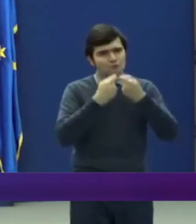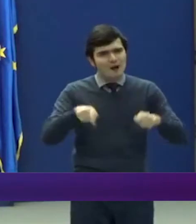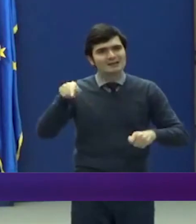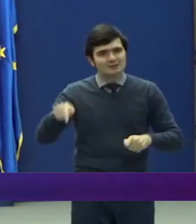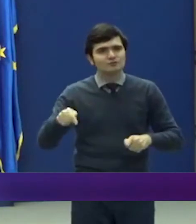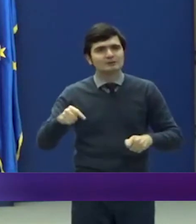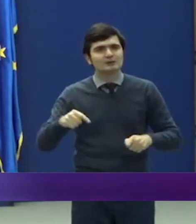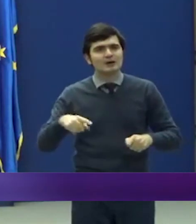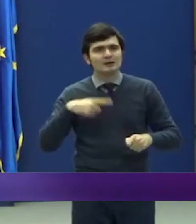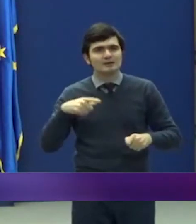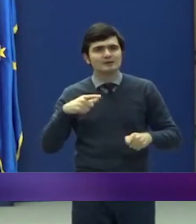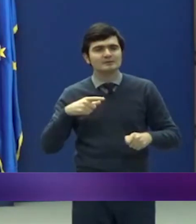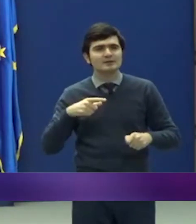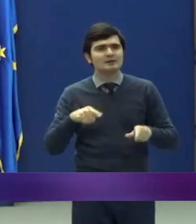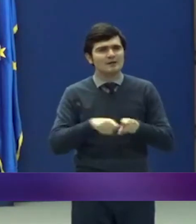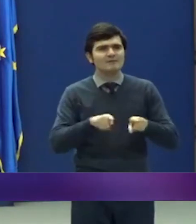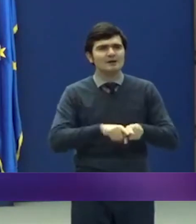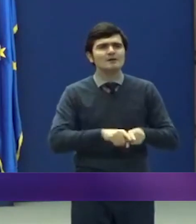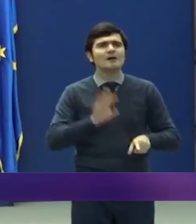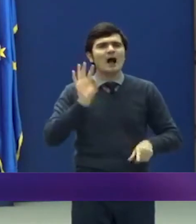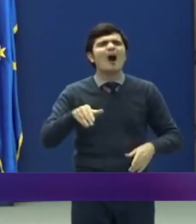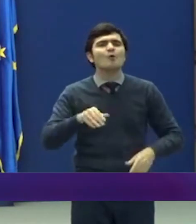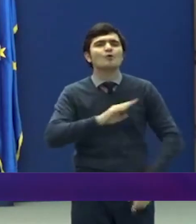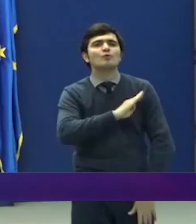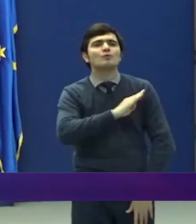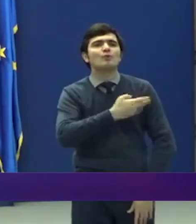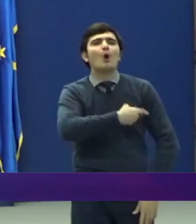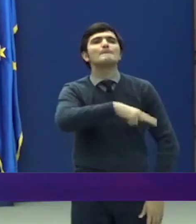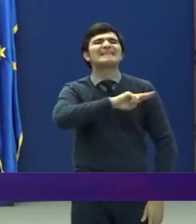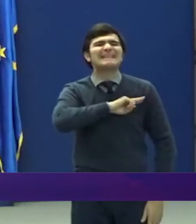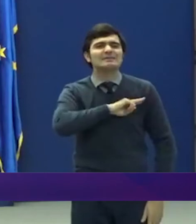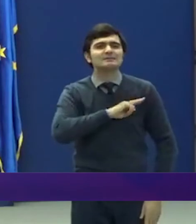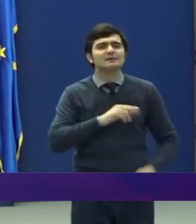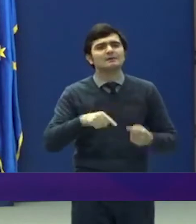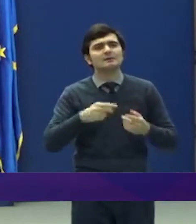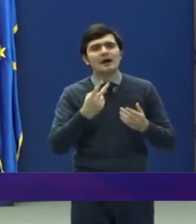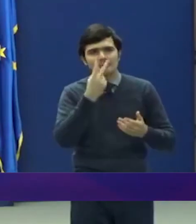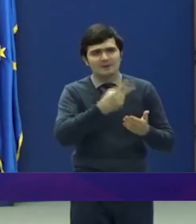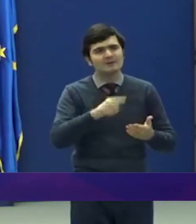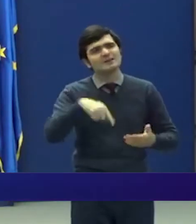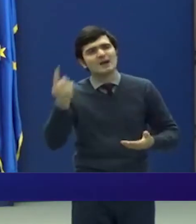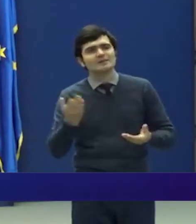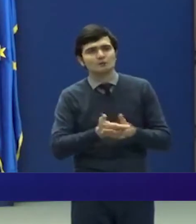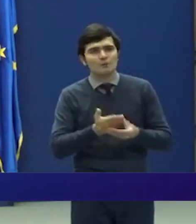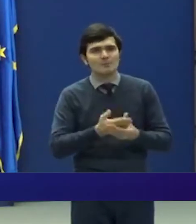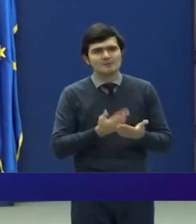intră sub incidența competențelor prevăzute în alte acte normative pentru aceste instituții.